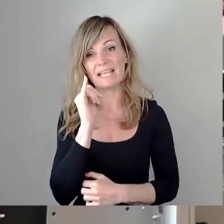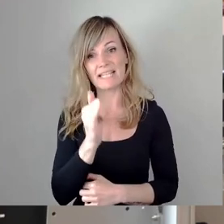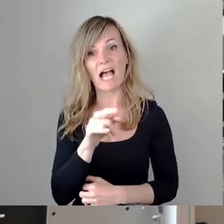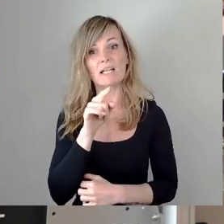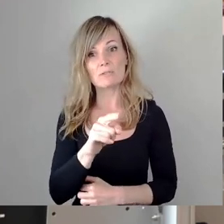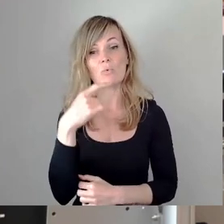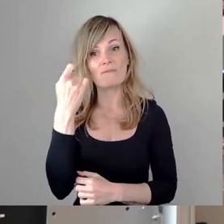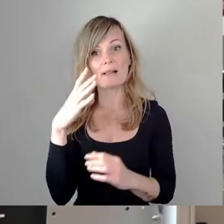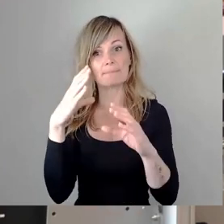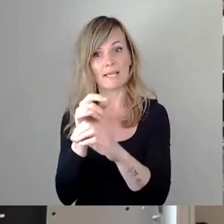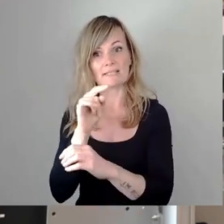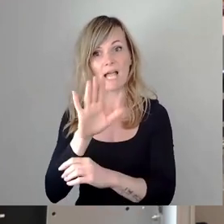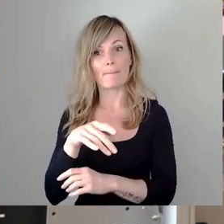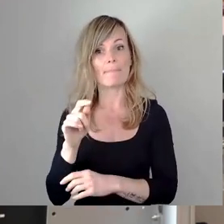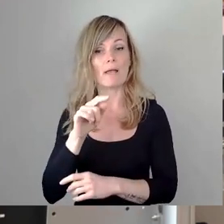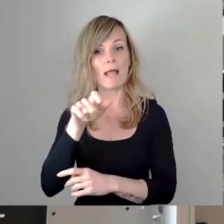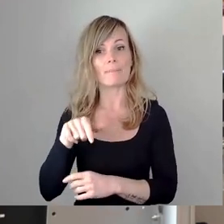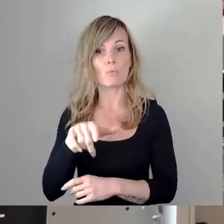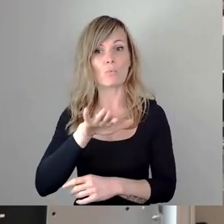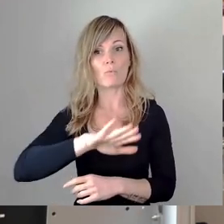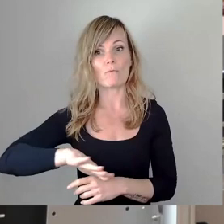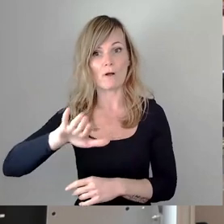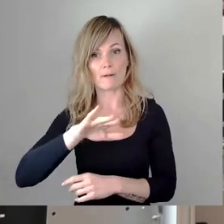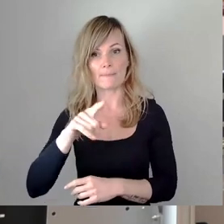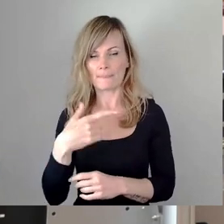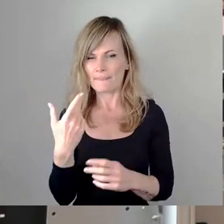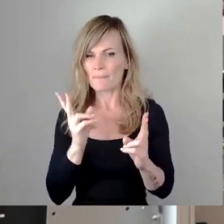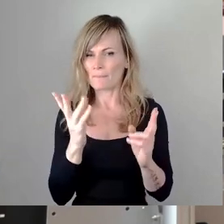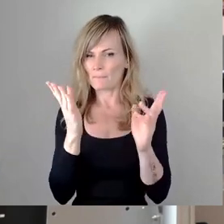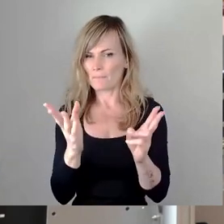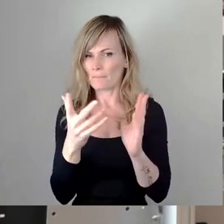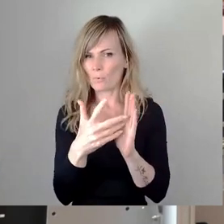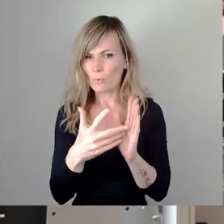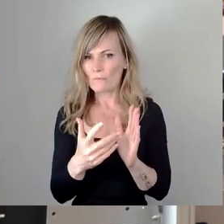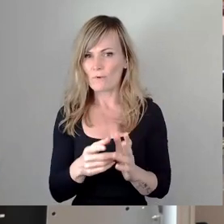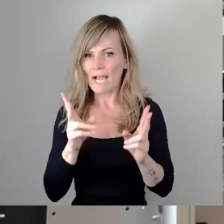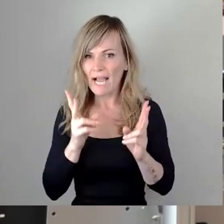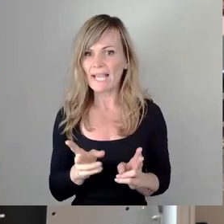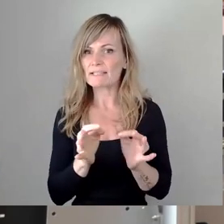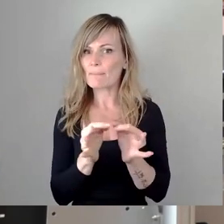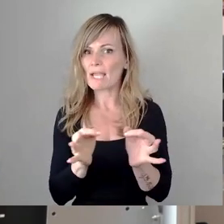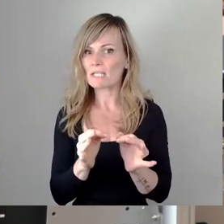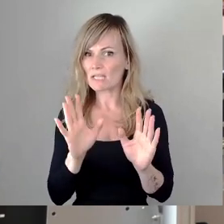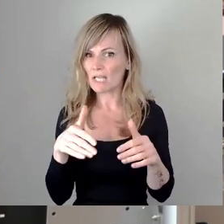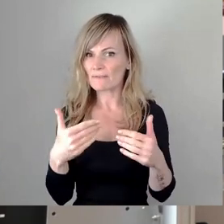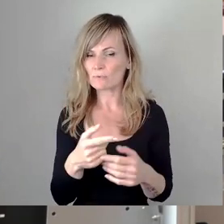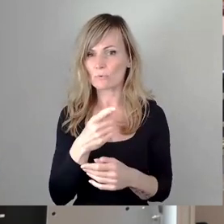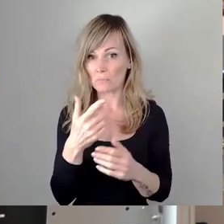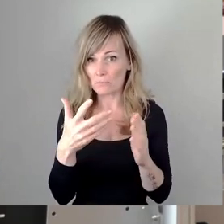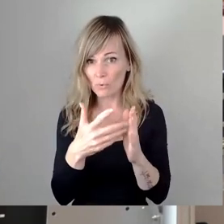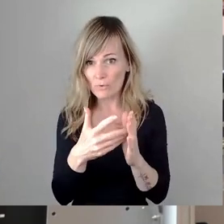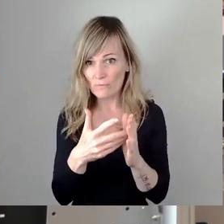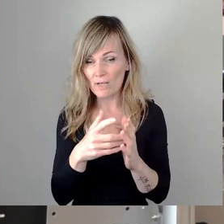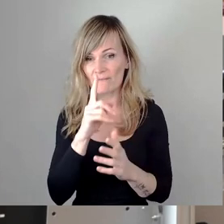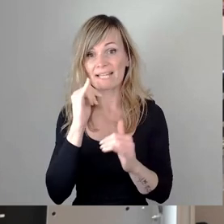Elbufer durch die Stadtverwaltung auf seine Rechtmäßigkeit geprüft? Wenn ja, mit welchem Ergebnis? Meine Damen und Herren, ich